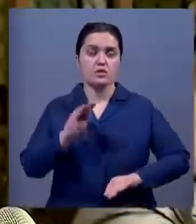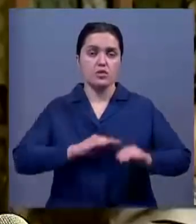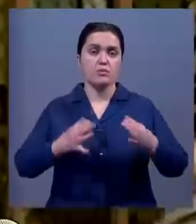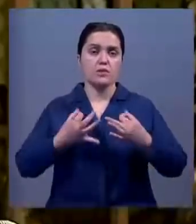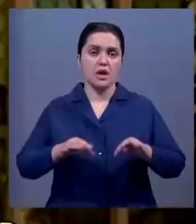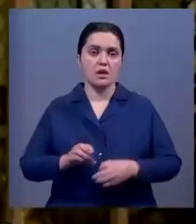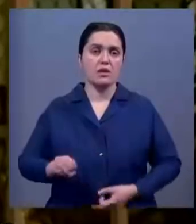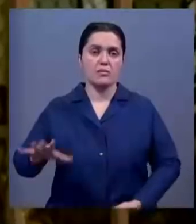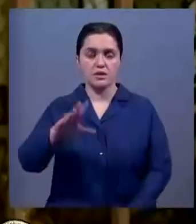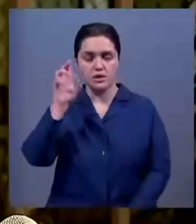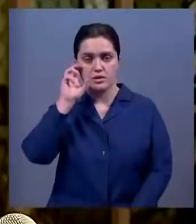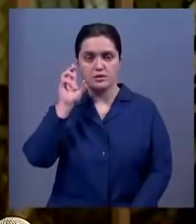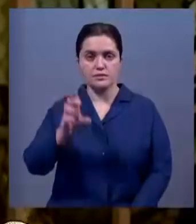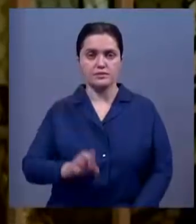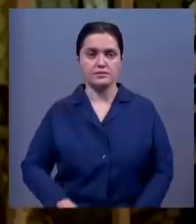европейское государство.